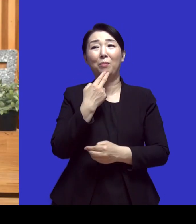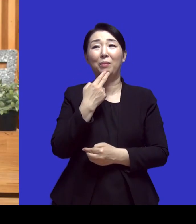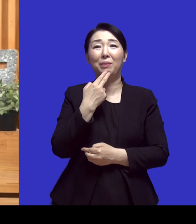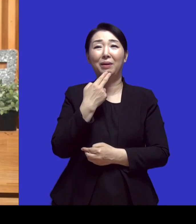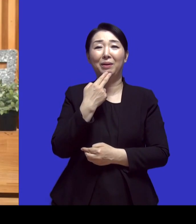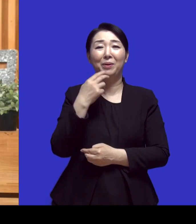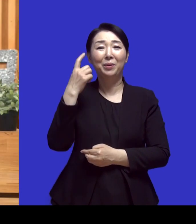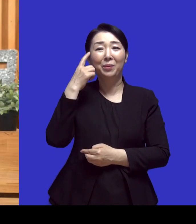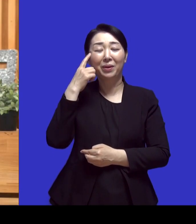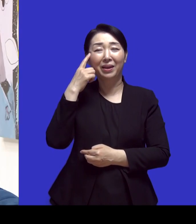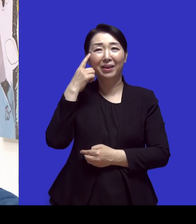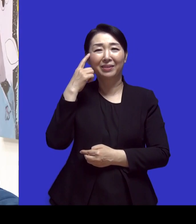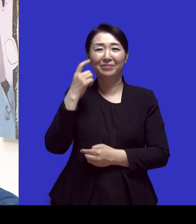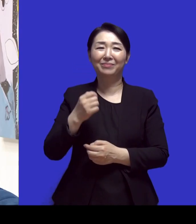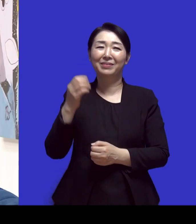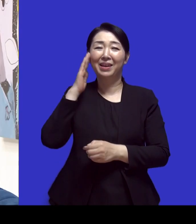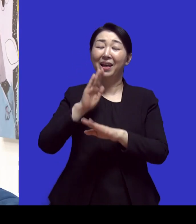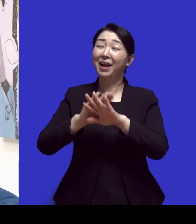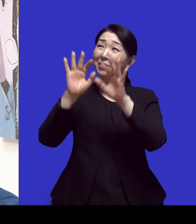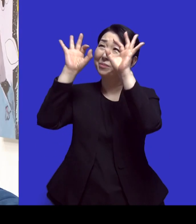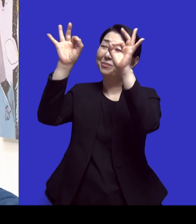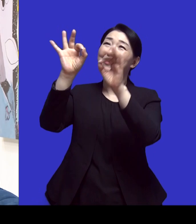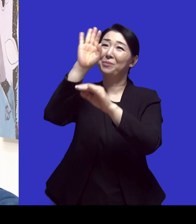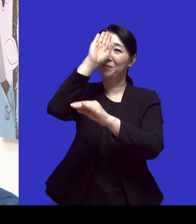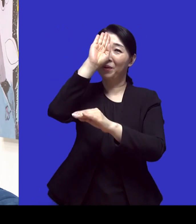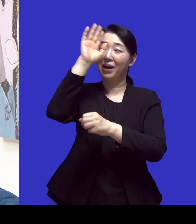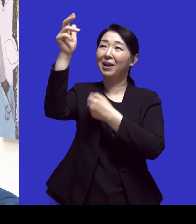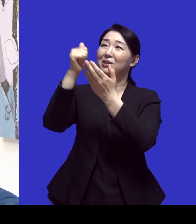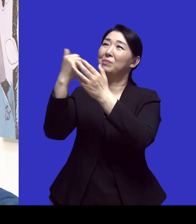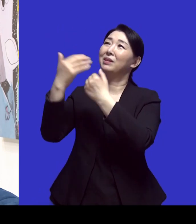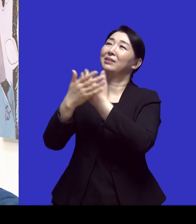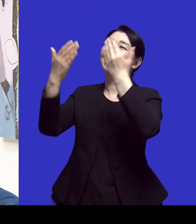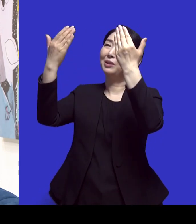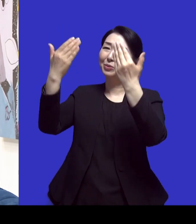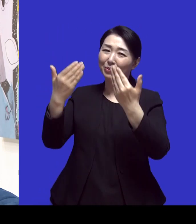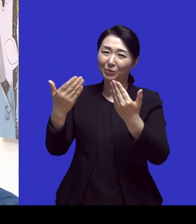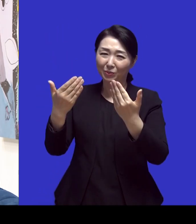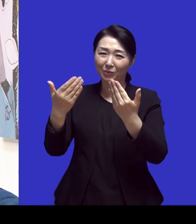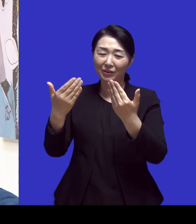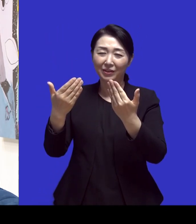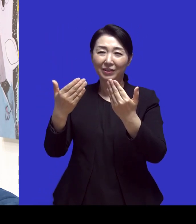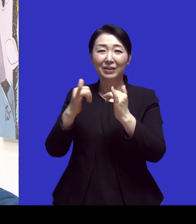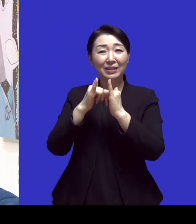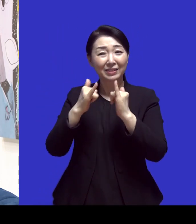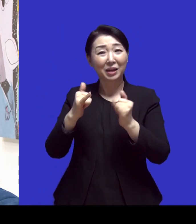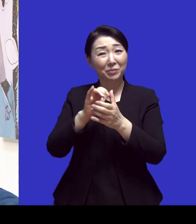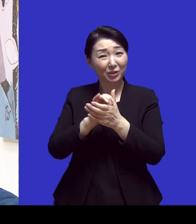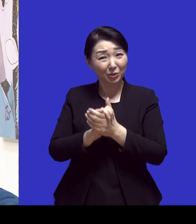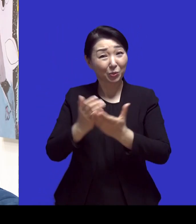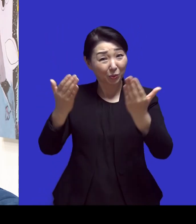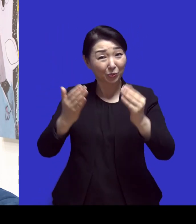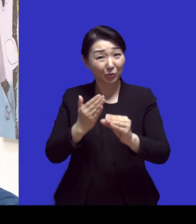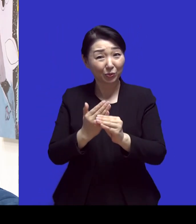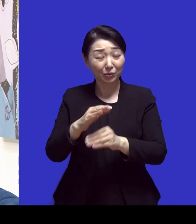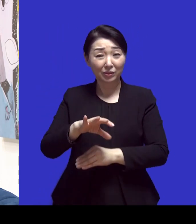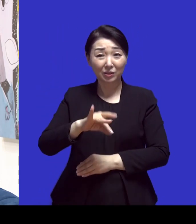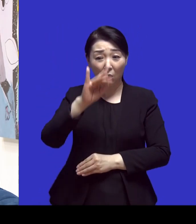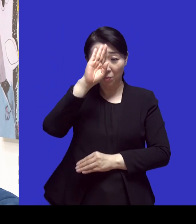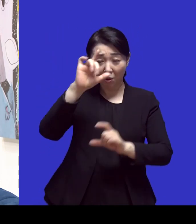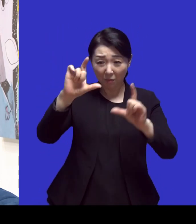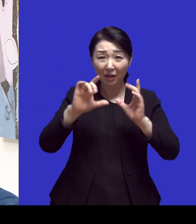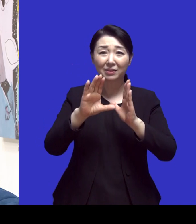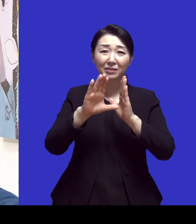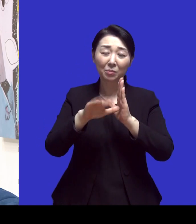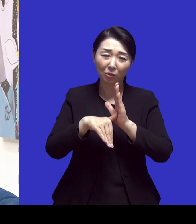병이죠 이것도 네 하나님이 은혜 주시고 많은 분들 기도해 주셔서 처음 진단받을 때보다는 조금